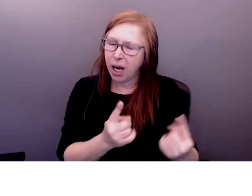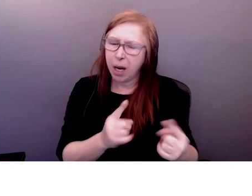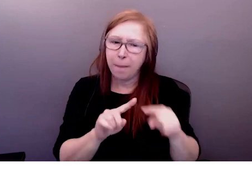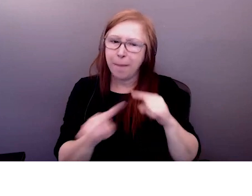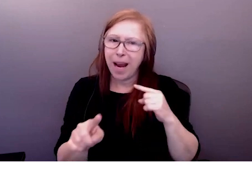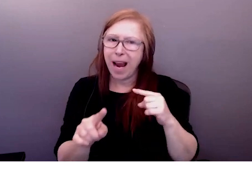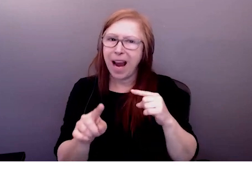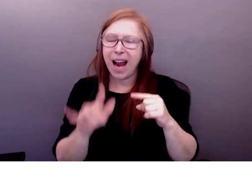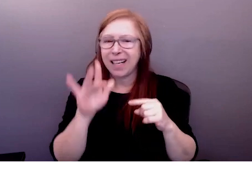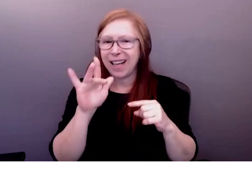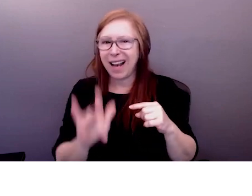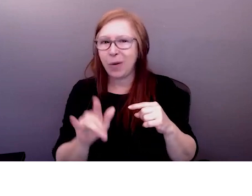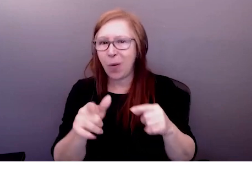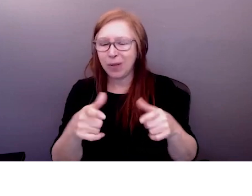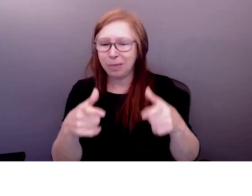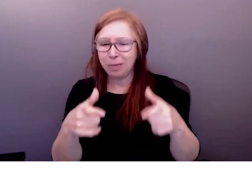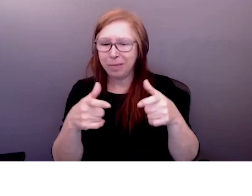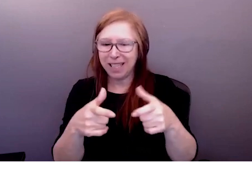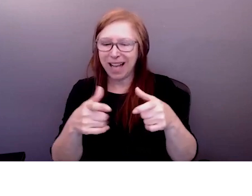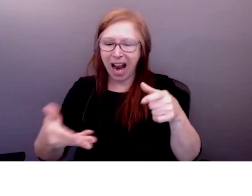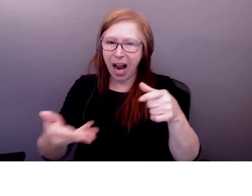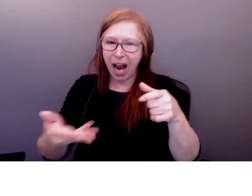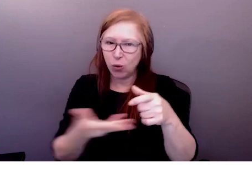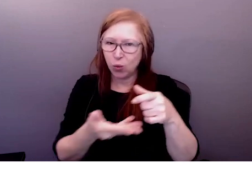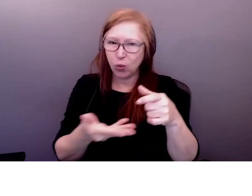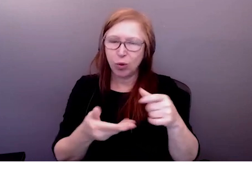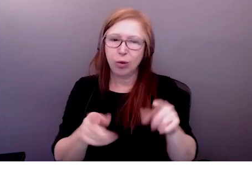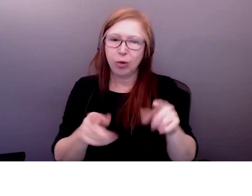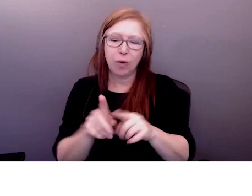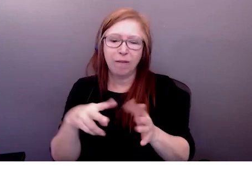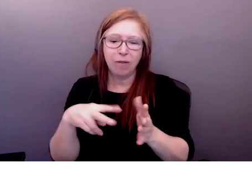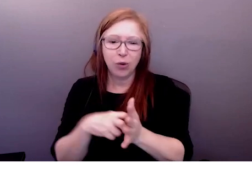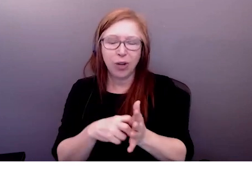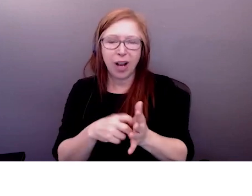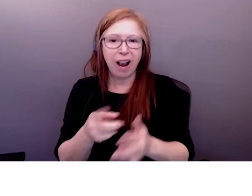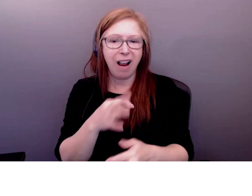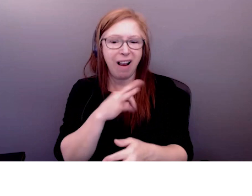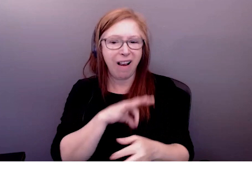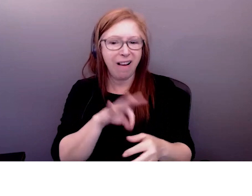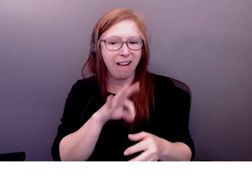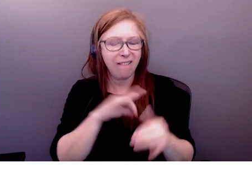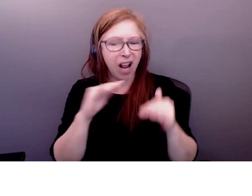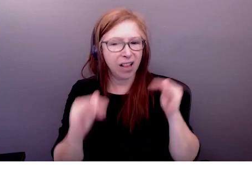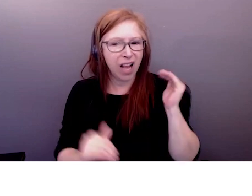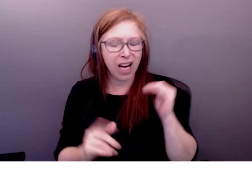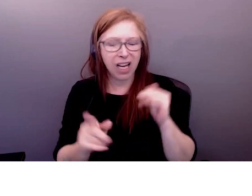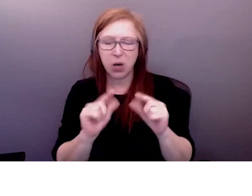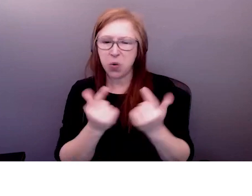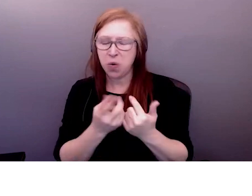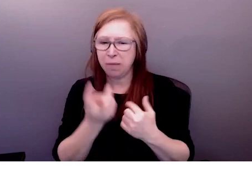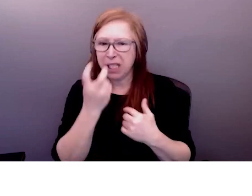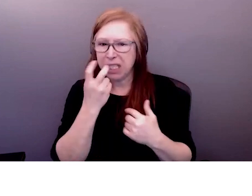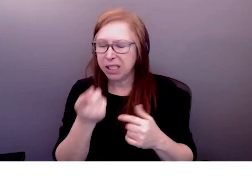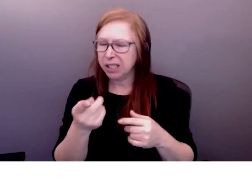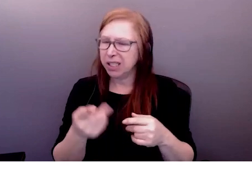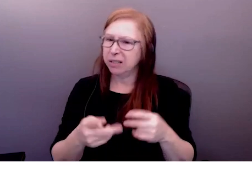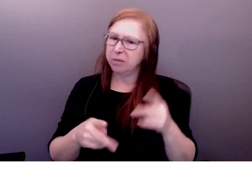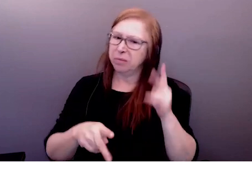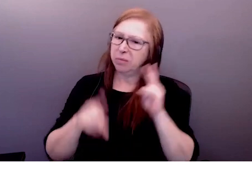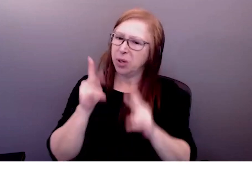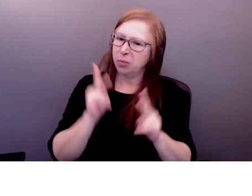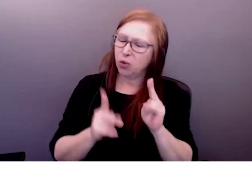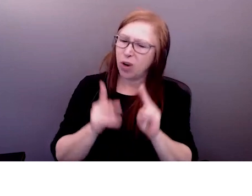différemment et cet exercice nous permet de comprendre au combien on perd de chemin et ce que cela peut